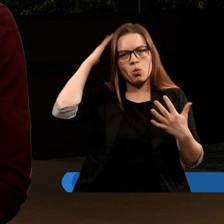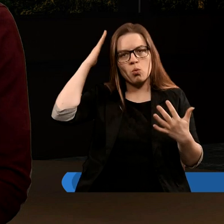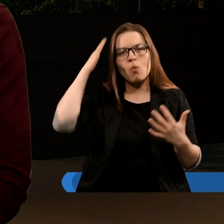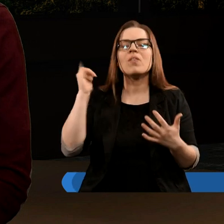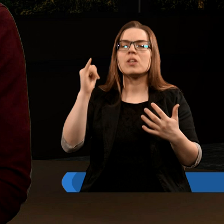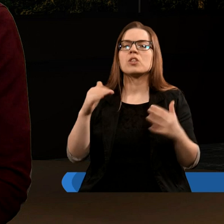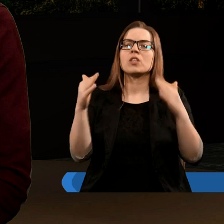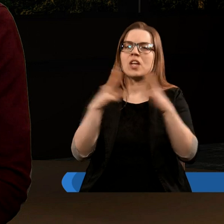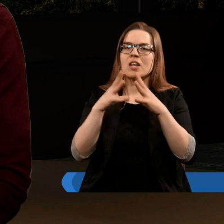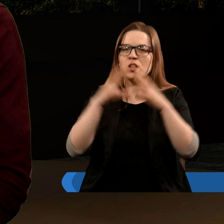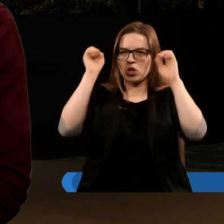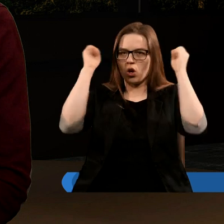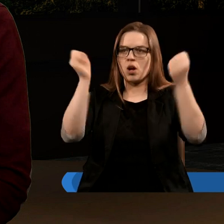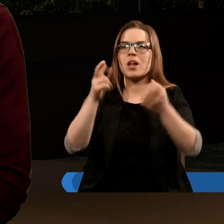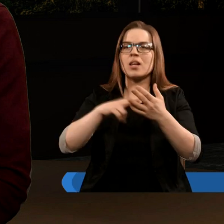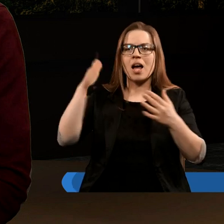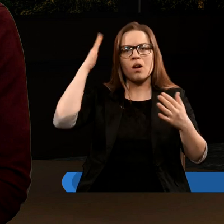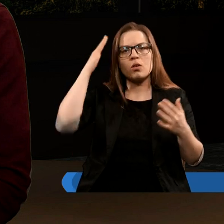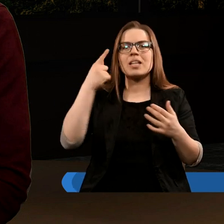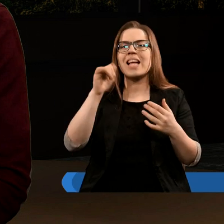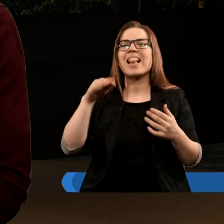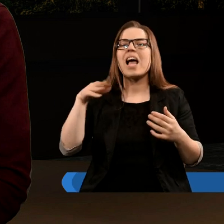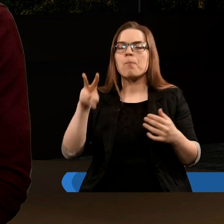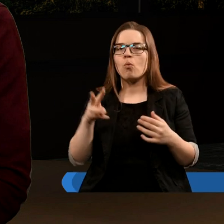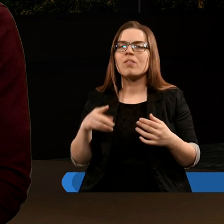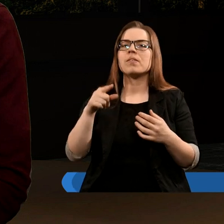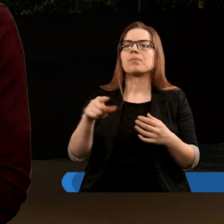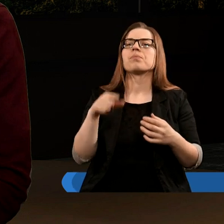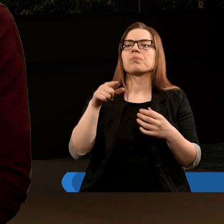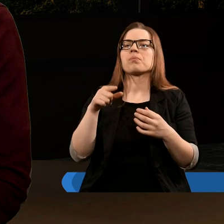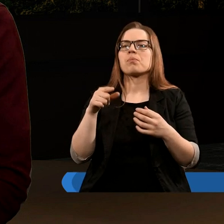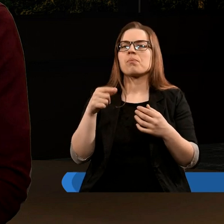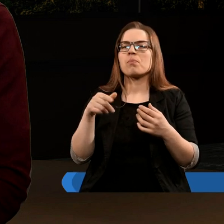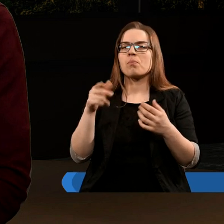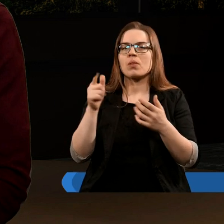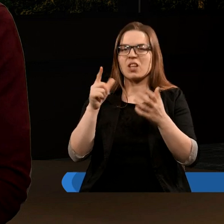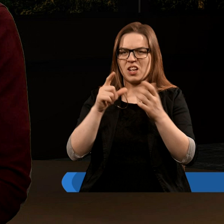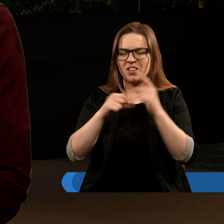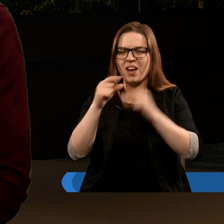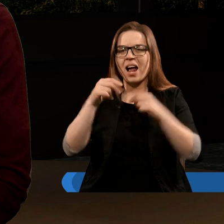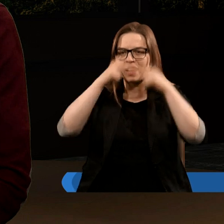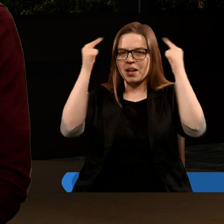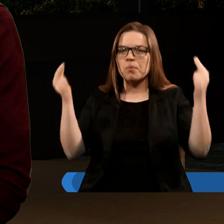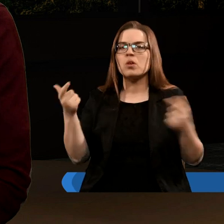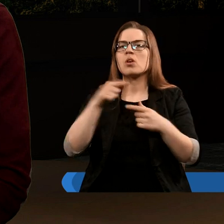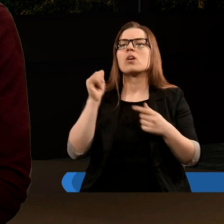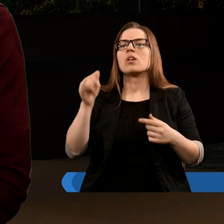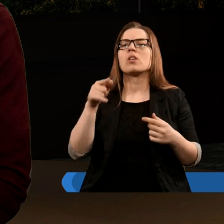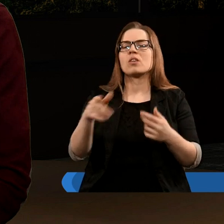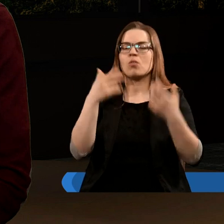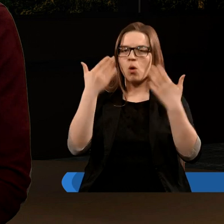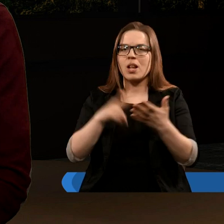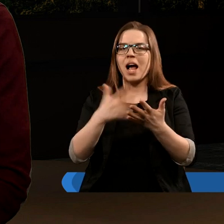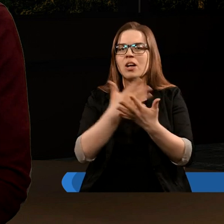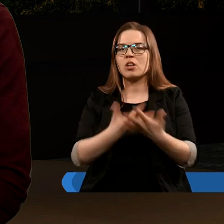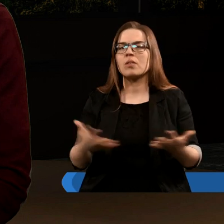i dziesięć rogów, i na jego głowach siedem diademu. A ogon jego zmiódł trzecią część gwiazd niebieskich i strącił